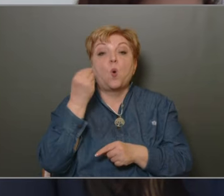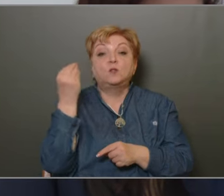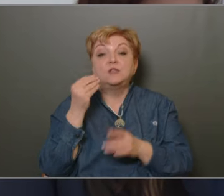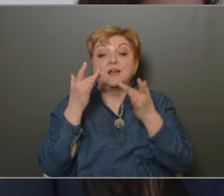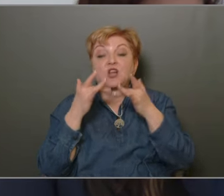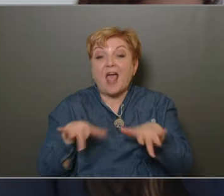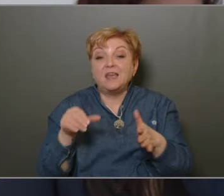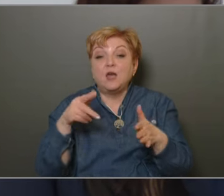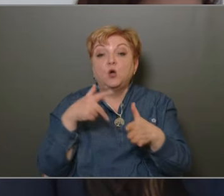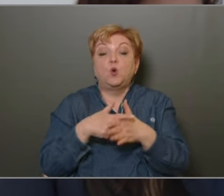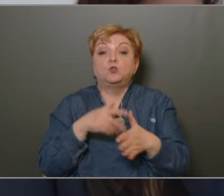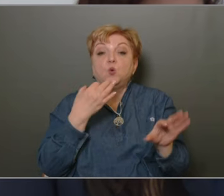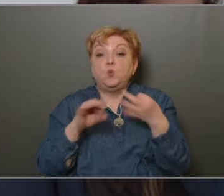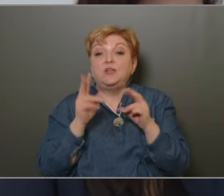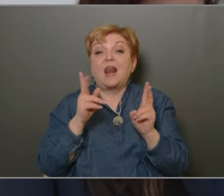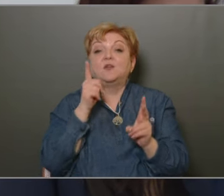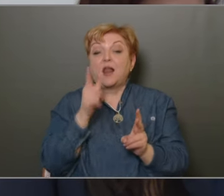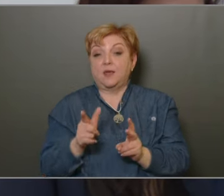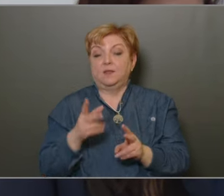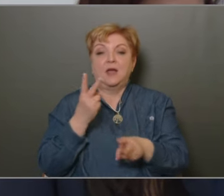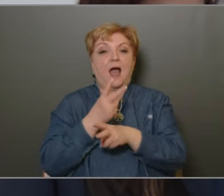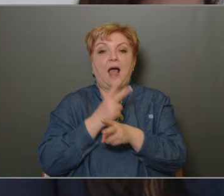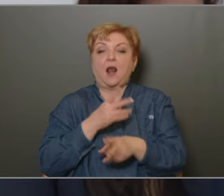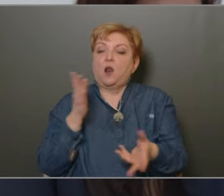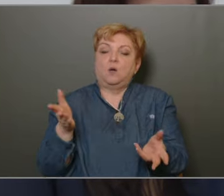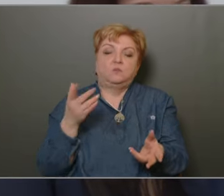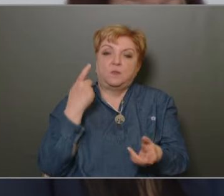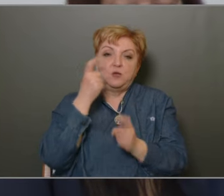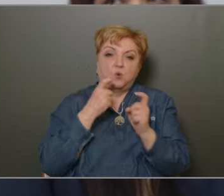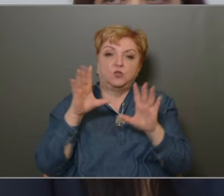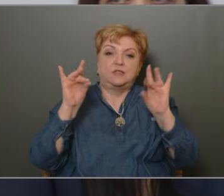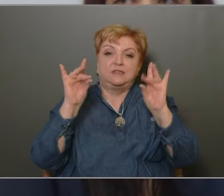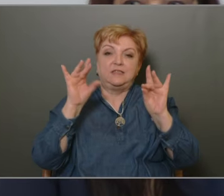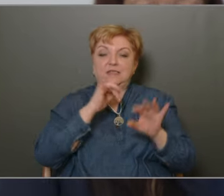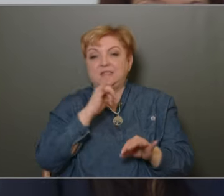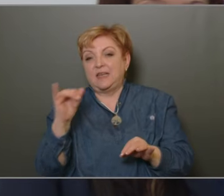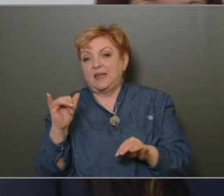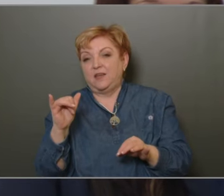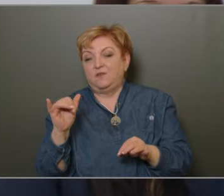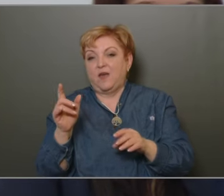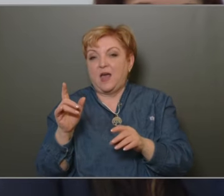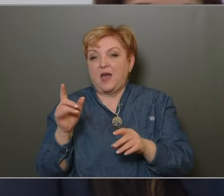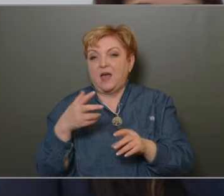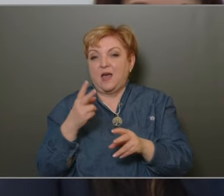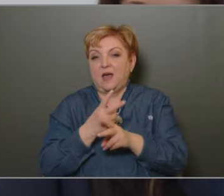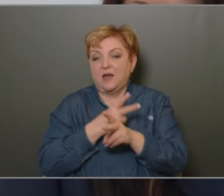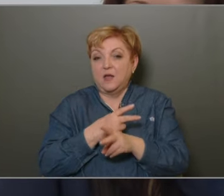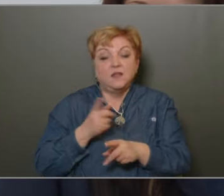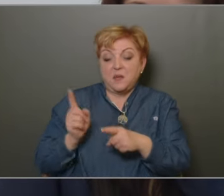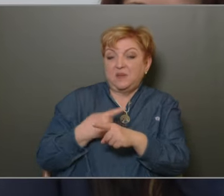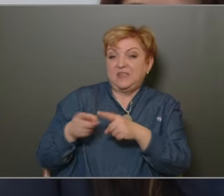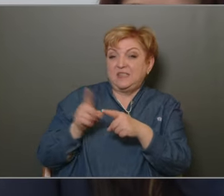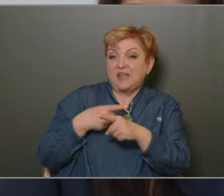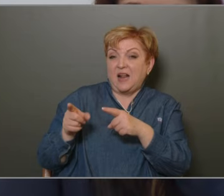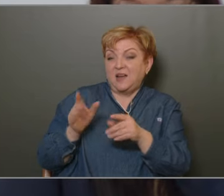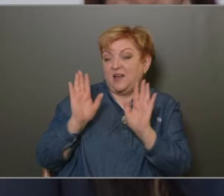az helyi közügy kellene, hogy legyen. Sajnos az állam nem így gondolta, és tíz éve államosította az iskolákat. Amit nem kritizálnánk mi állandóan, ha